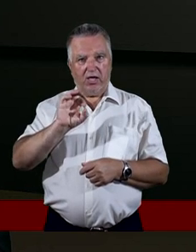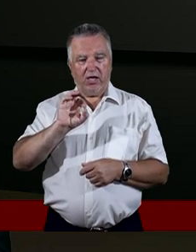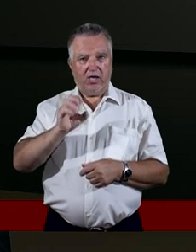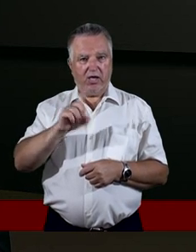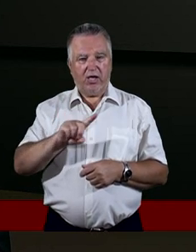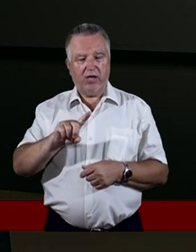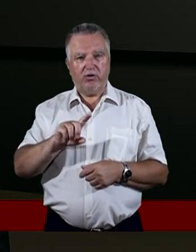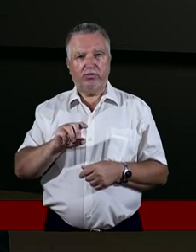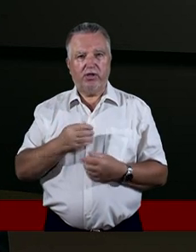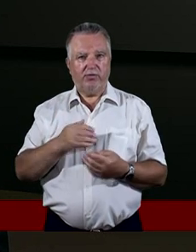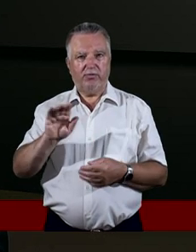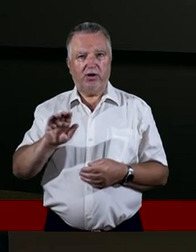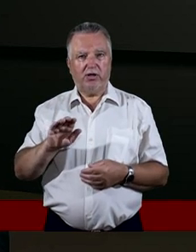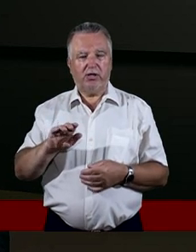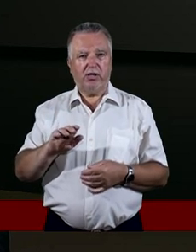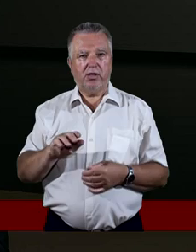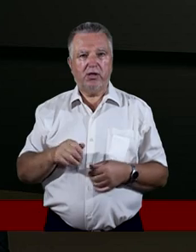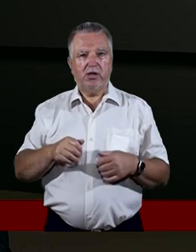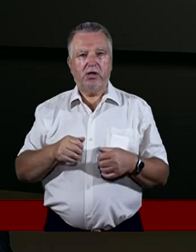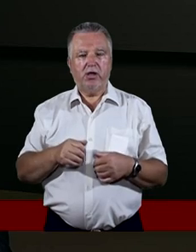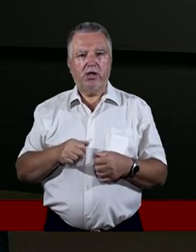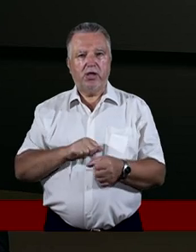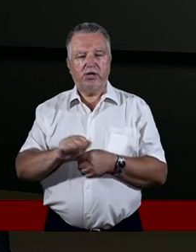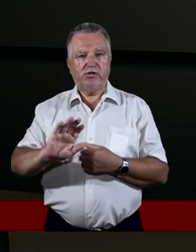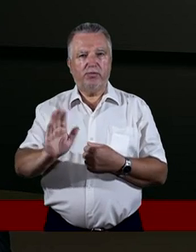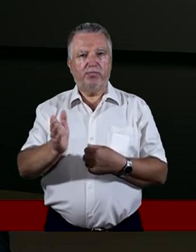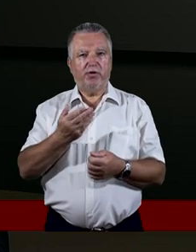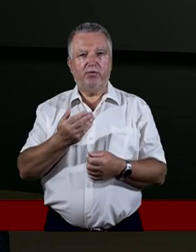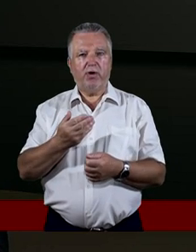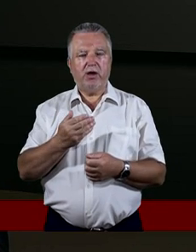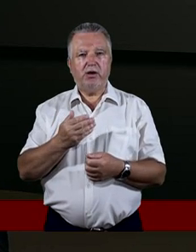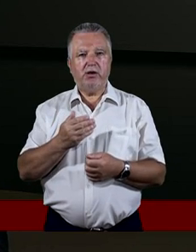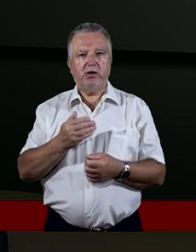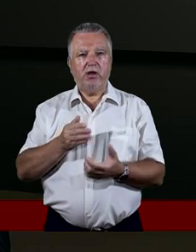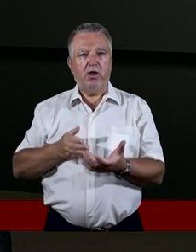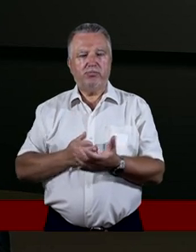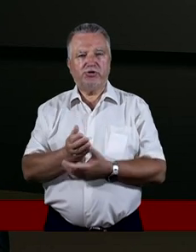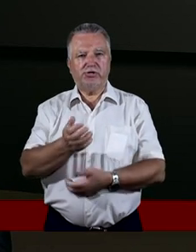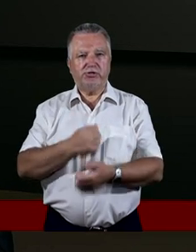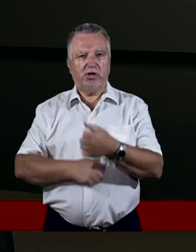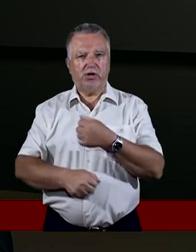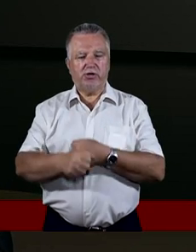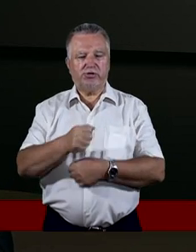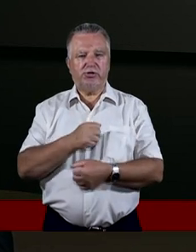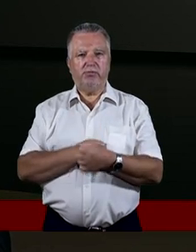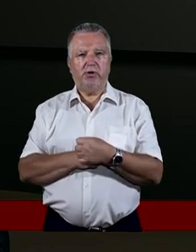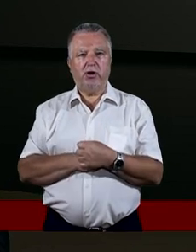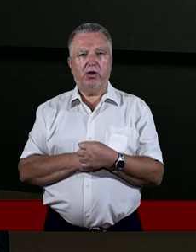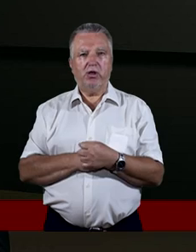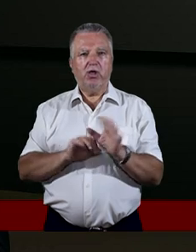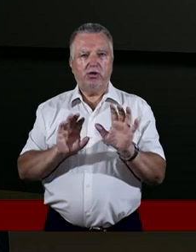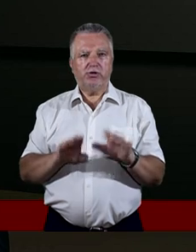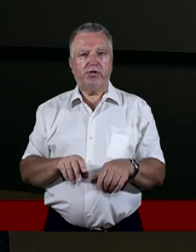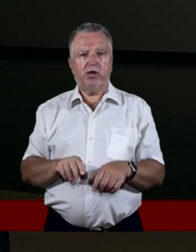rok przed naszą erą zostaje powołany i oficjalnie uznany przez Senat Rzymski. Tam ogromne pieniądze za to zapłacił, ale